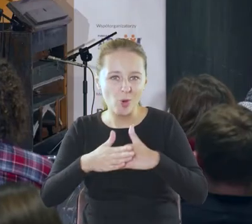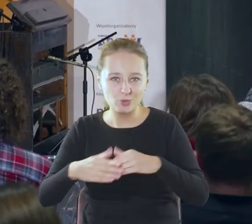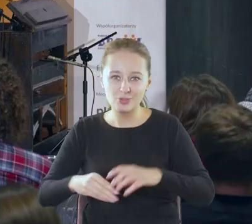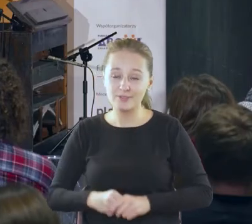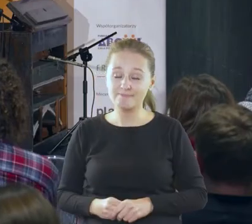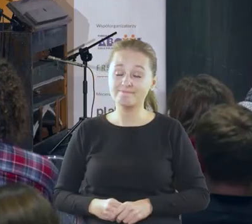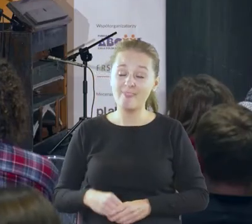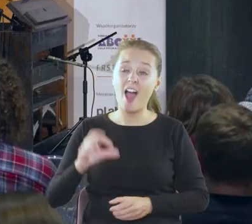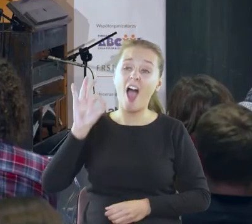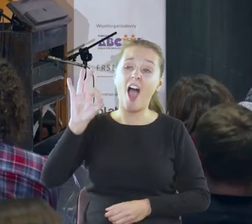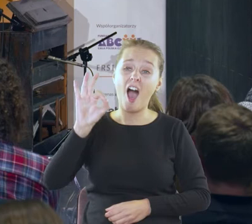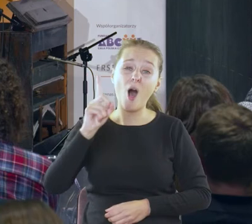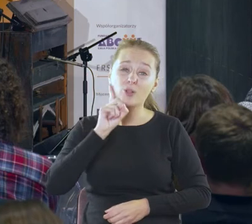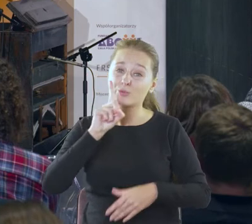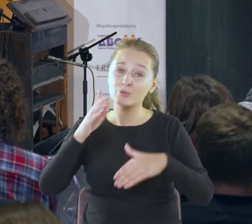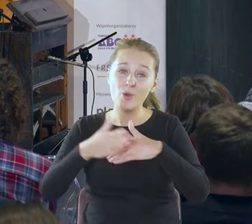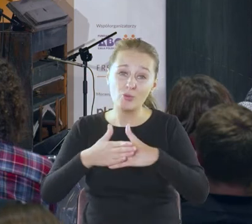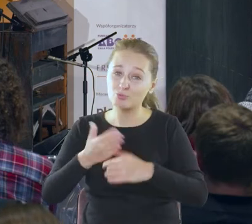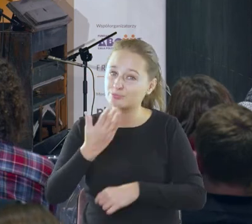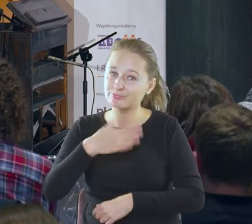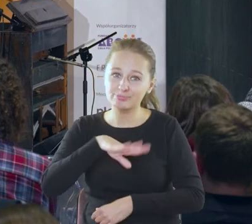a mąż twój stracił życie.